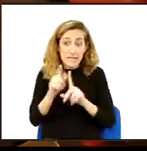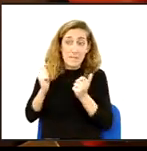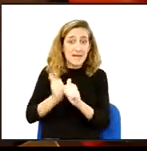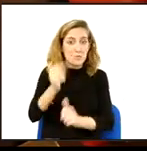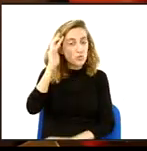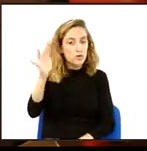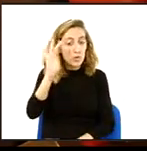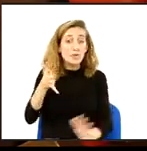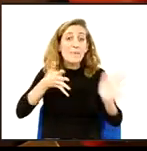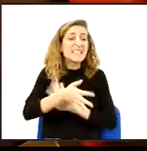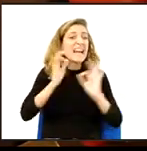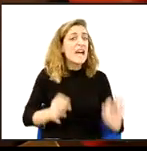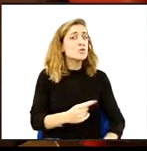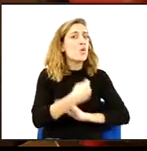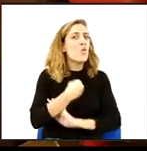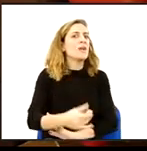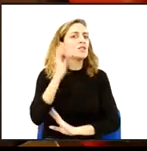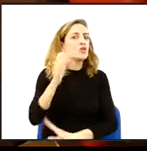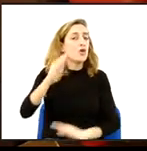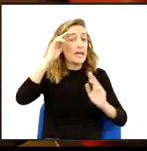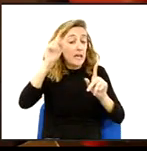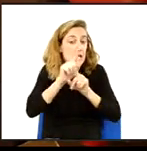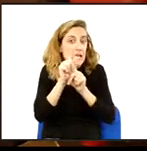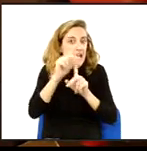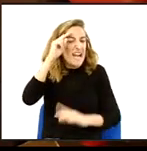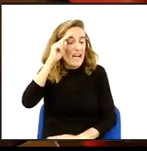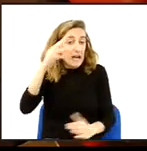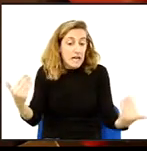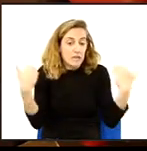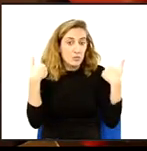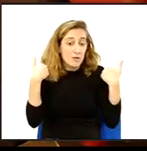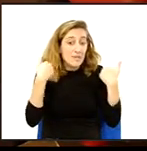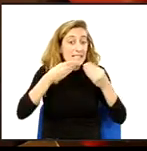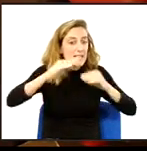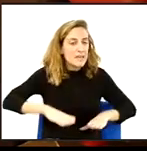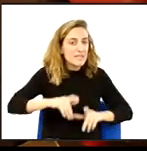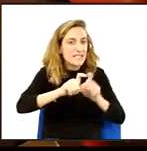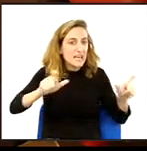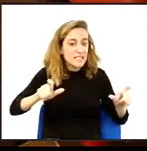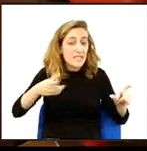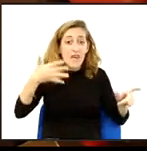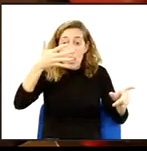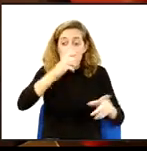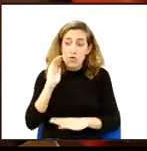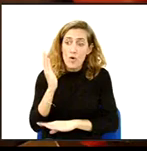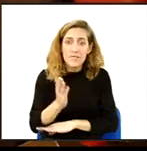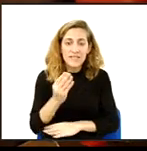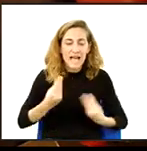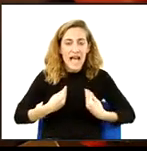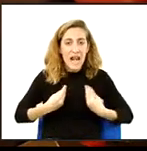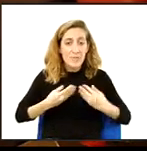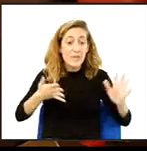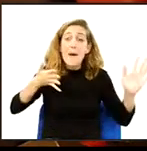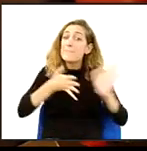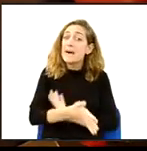Per tant, és una obligació i una responsabilitat dels representants públics a no tensionar la vida pública de Catalunya i, per tant, a condenar